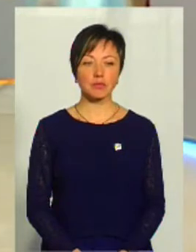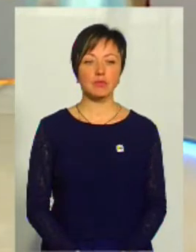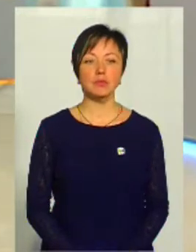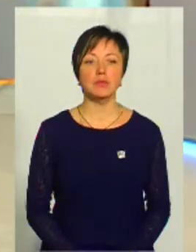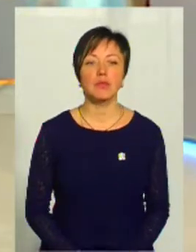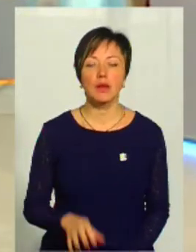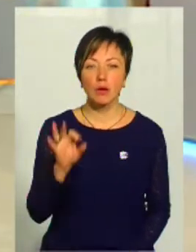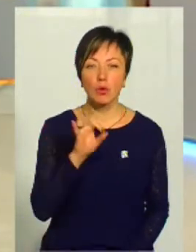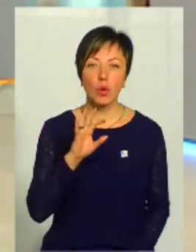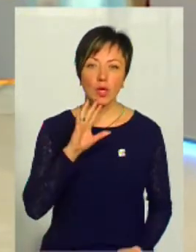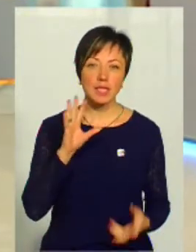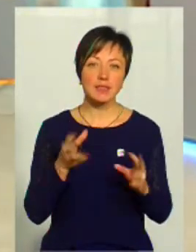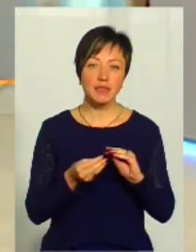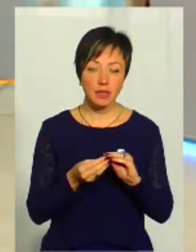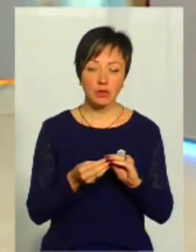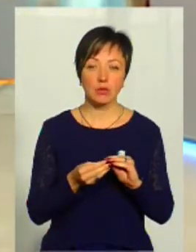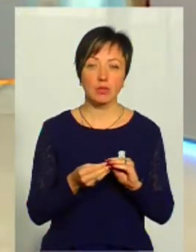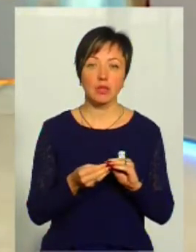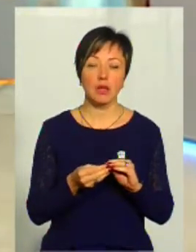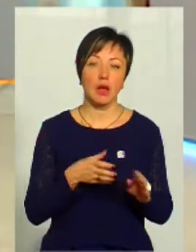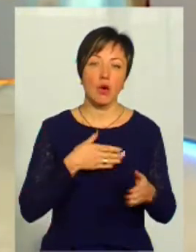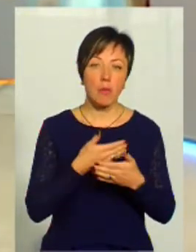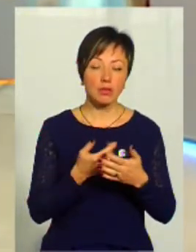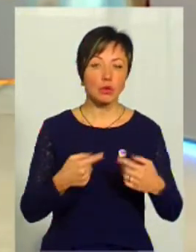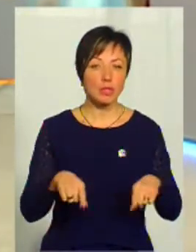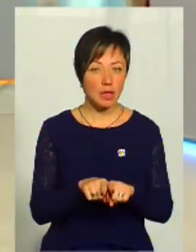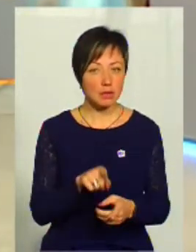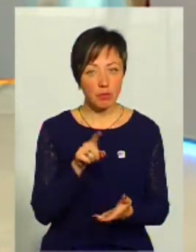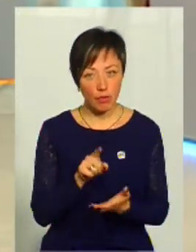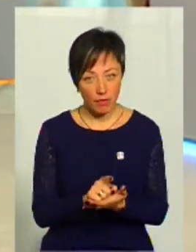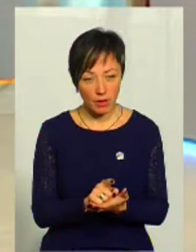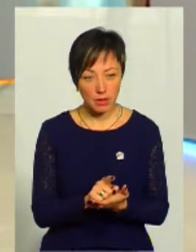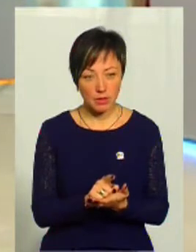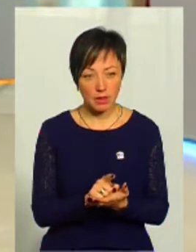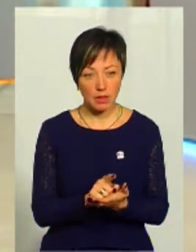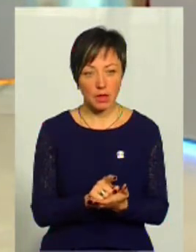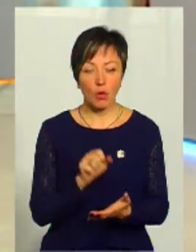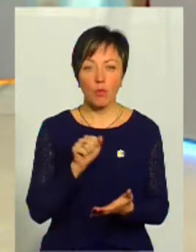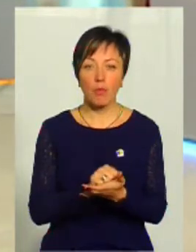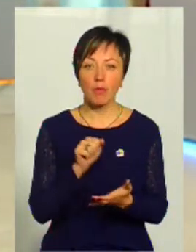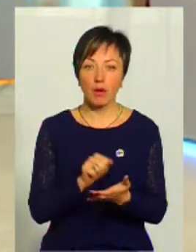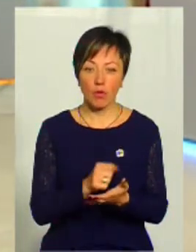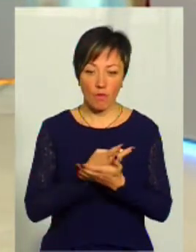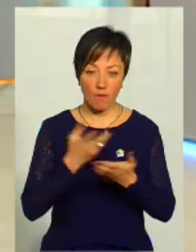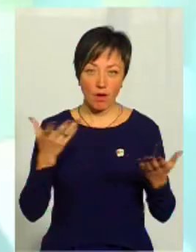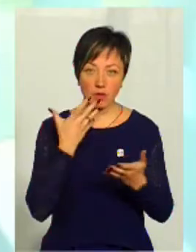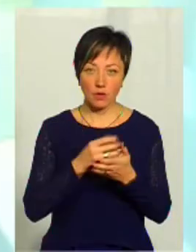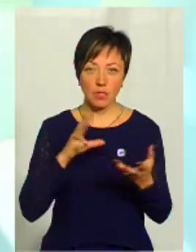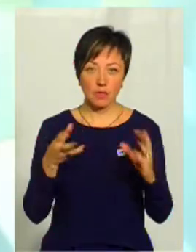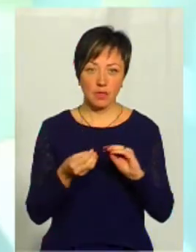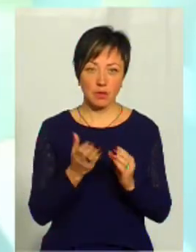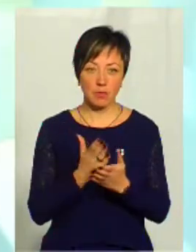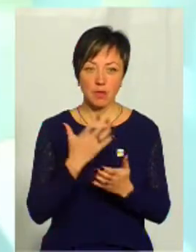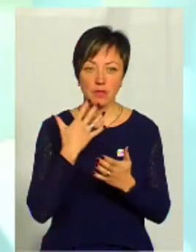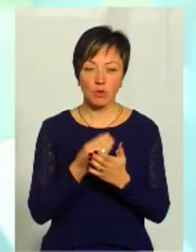би сказати щодо звітності. І взагалі громадські організації повинні десь опублікувати свої звітність, хоча б, як мінімум,